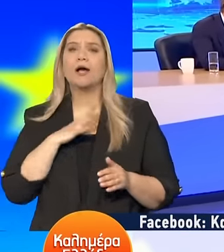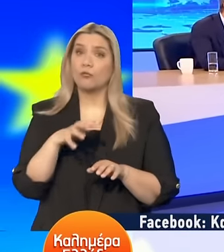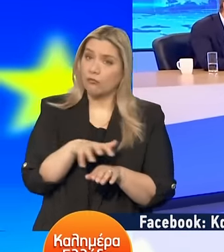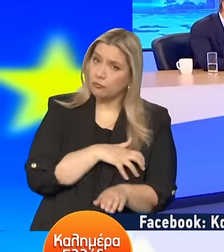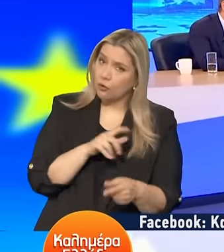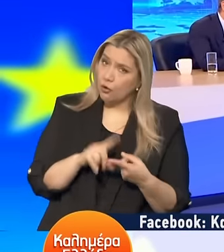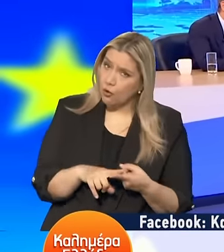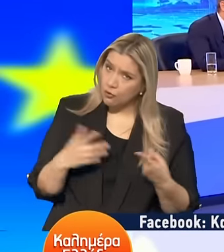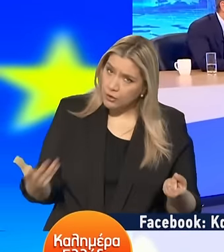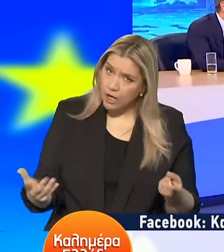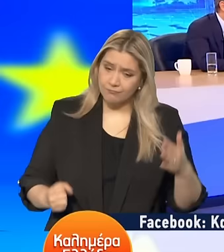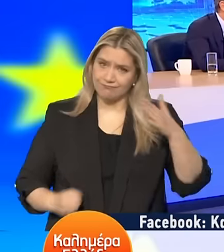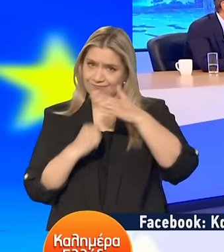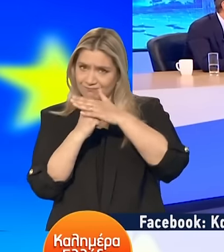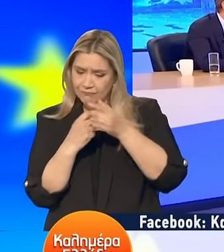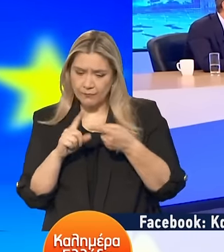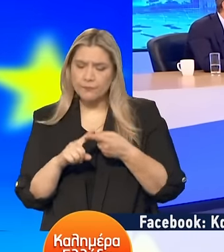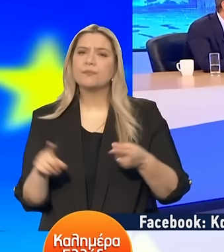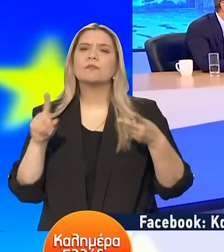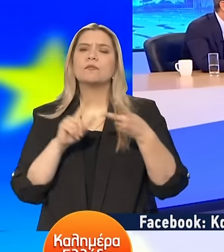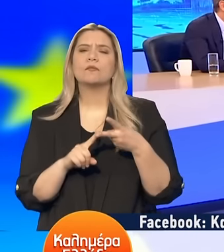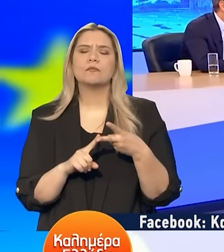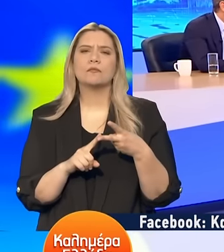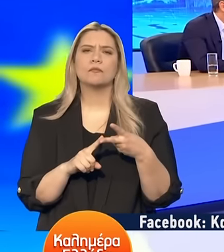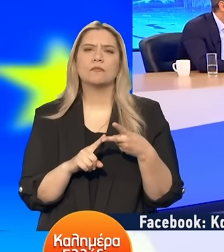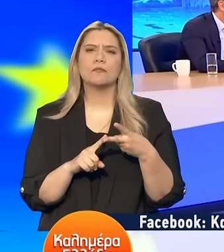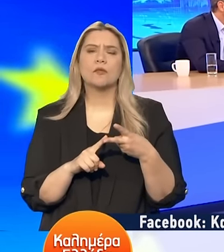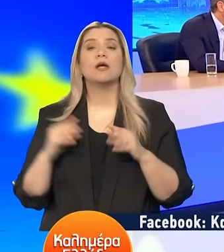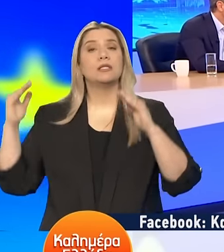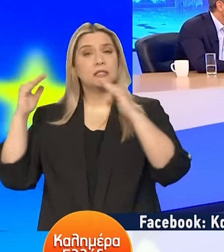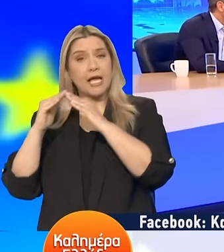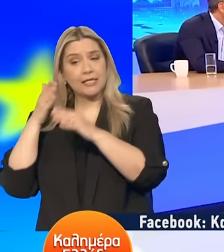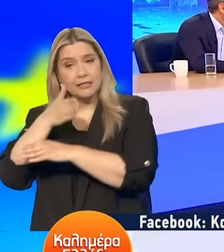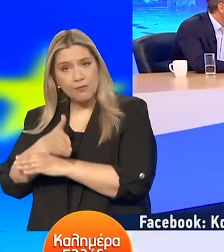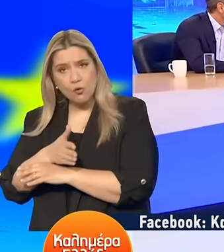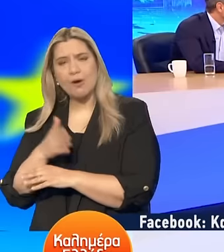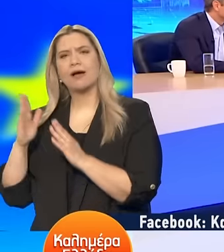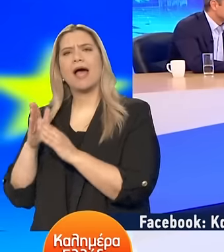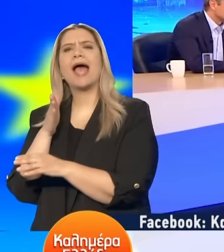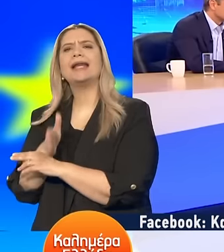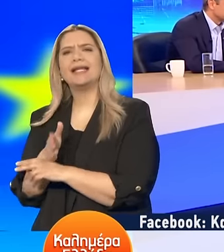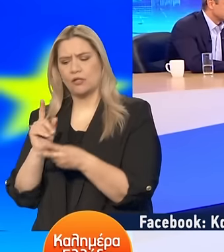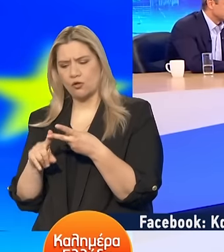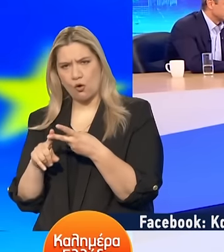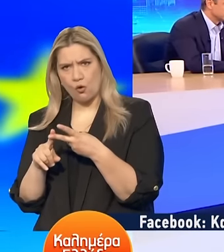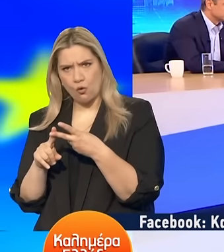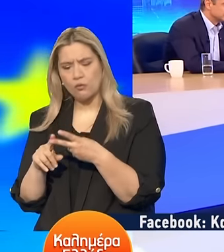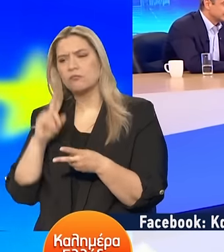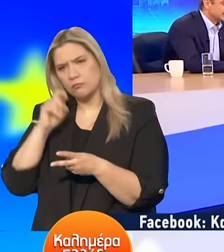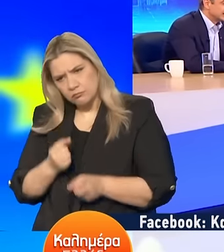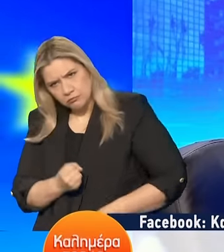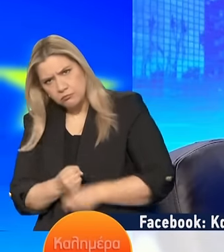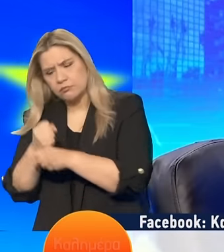ελάχιστον εγκυμένο εισόδημα Αφορούν το επίδομα στέγασης και ενοικίου άνθρωποι οι οποίοι είναι στο ενοίκιο και τους οποίους πρέπει να